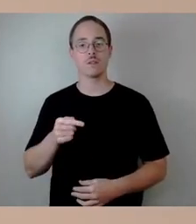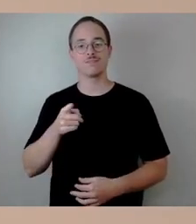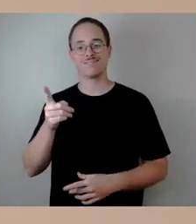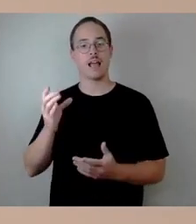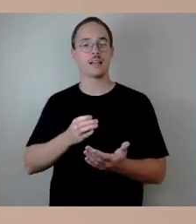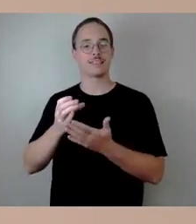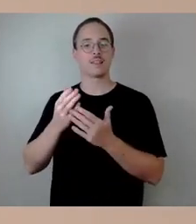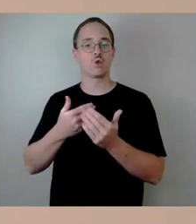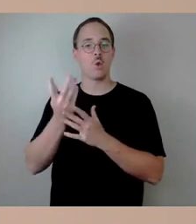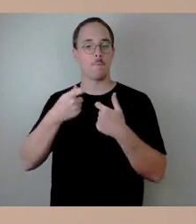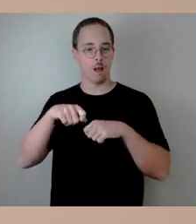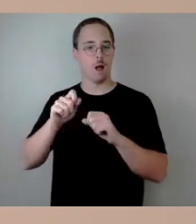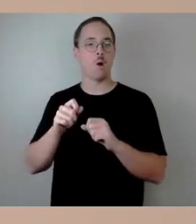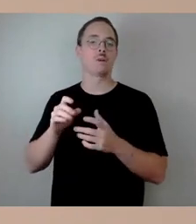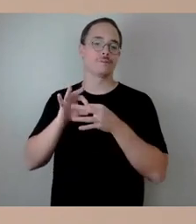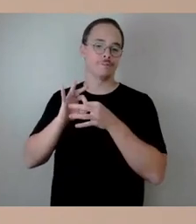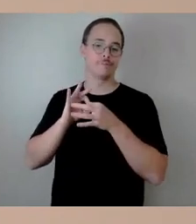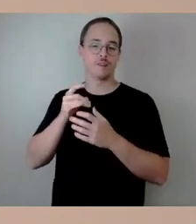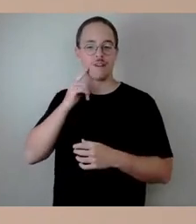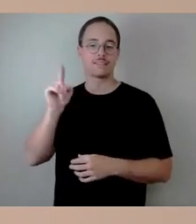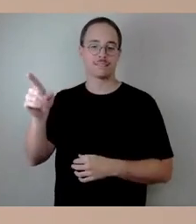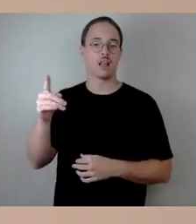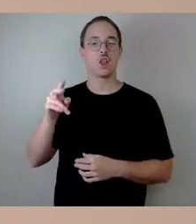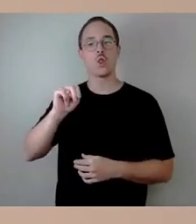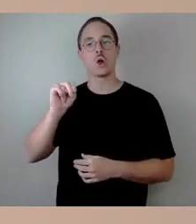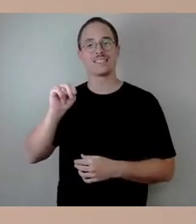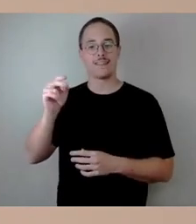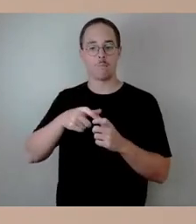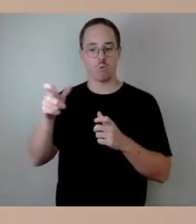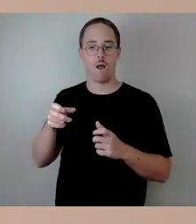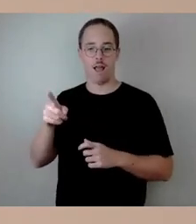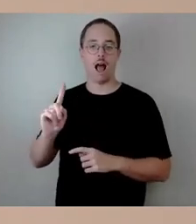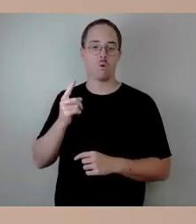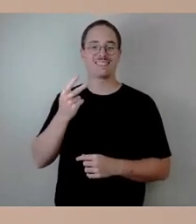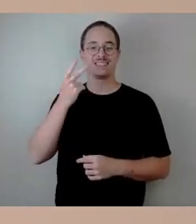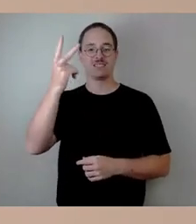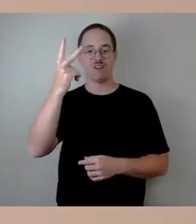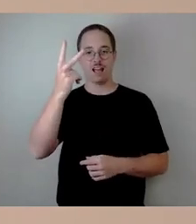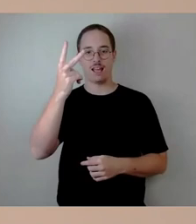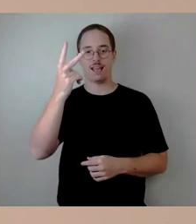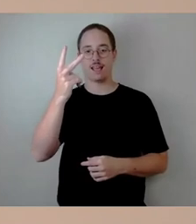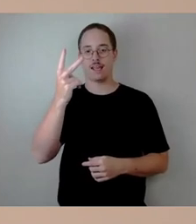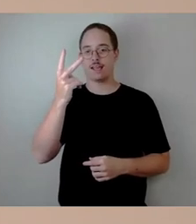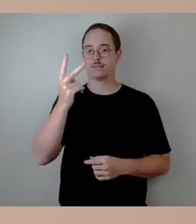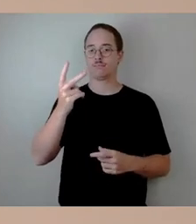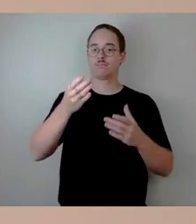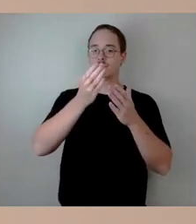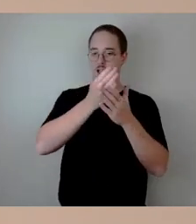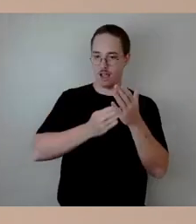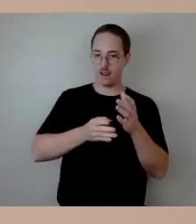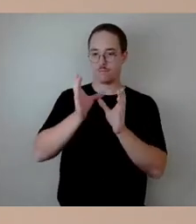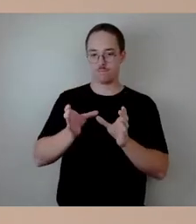wo wir auch zwei vierspurige Brückenteile haben und künftig ja mit